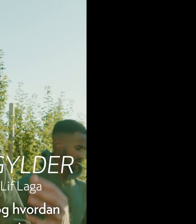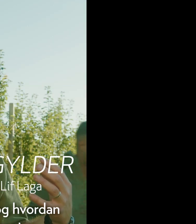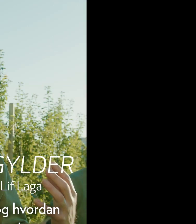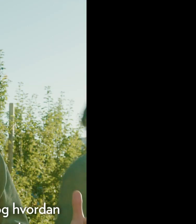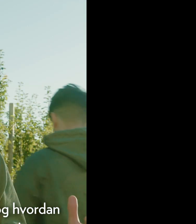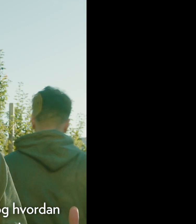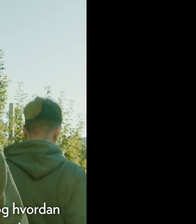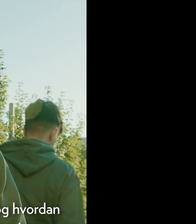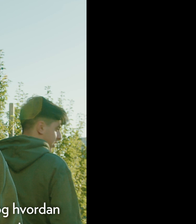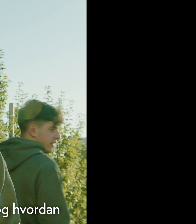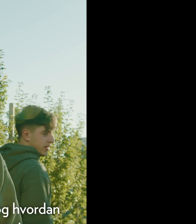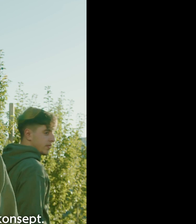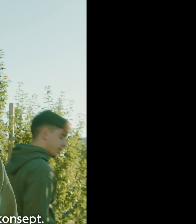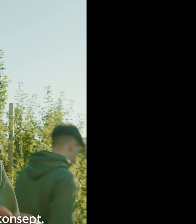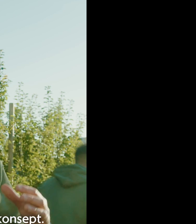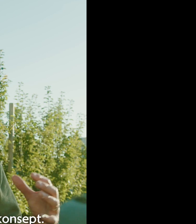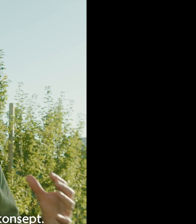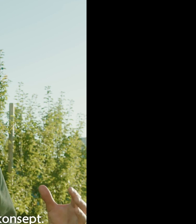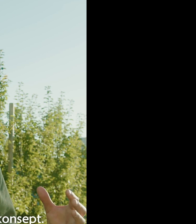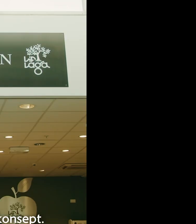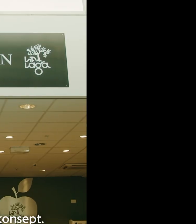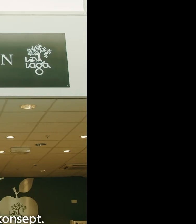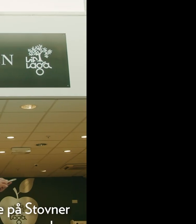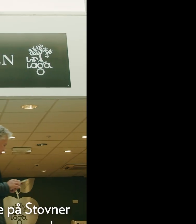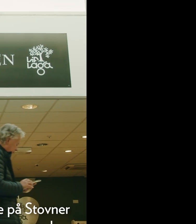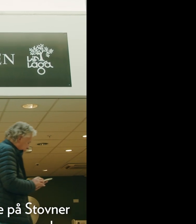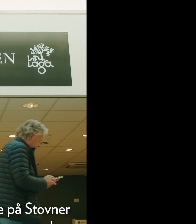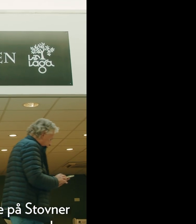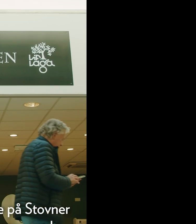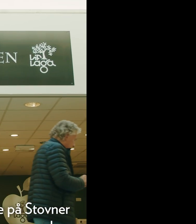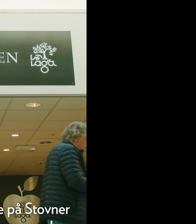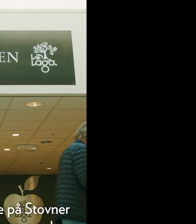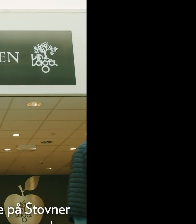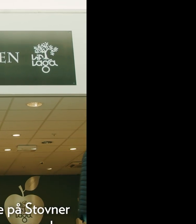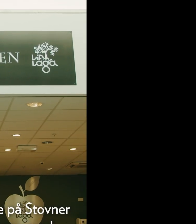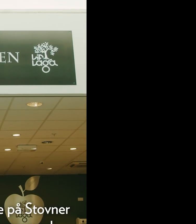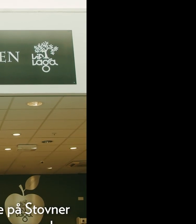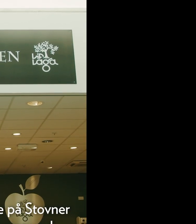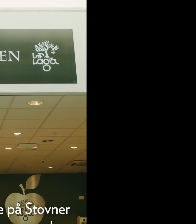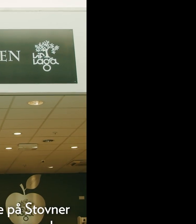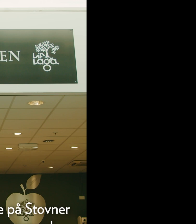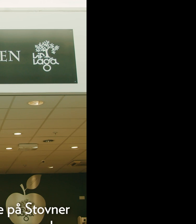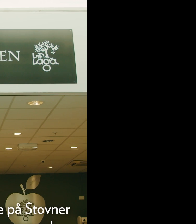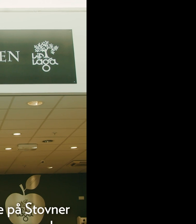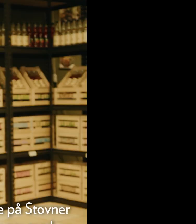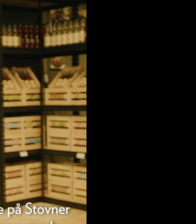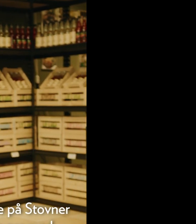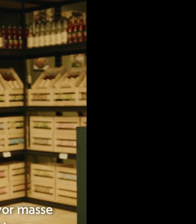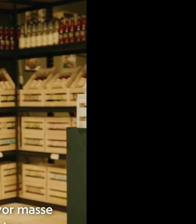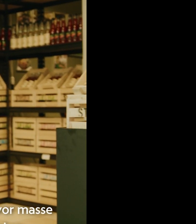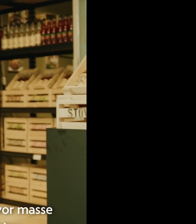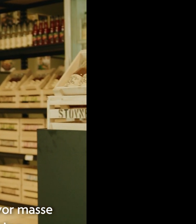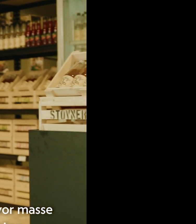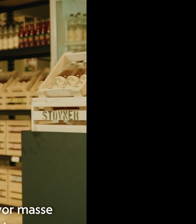trær og hvordan man skal skjøte fruktrærne sine. Så det har blitt et enormt konsept. Og i tillegg har vi en butikk inne på Stovnesenteret som City kan sponsre oss med.